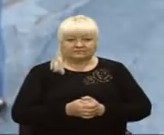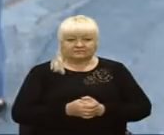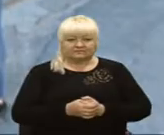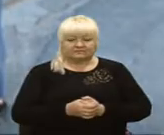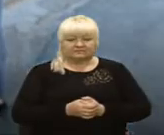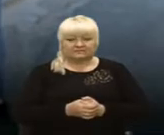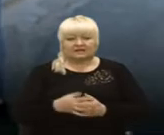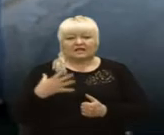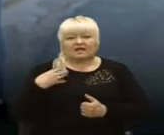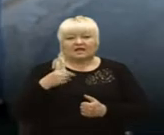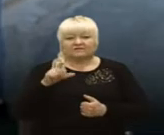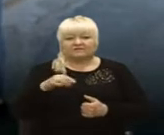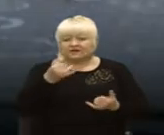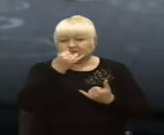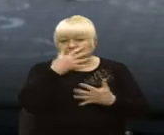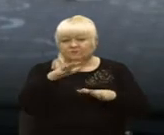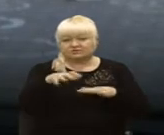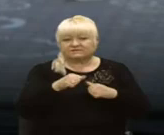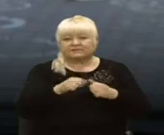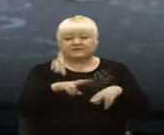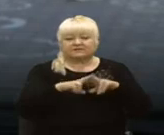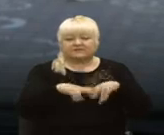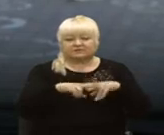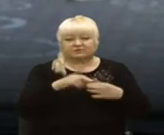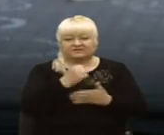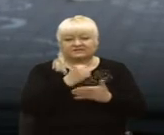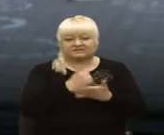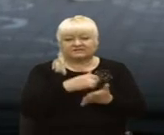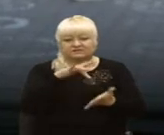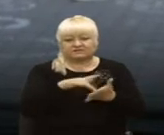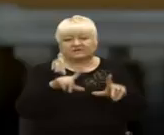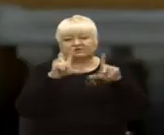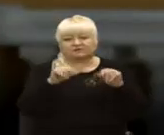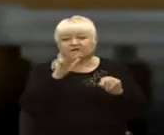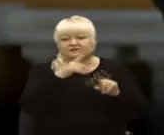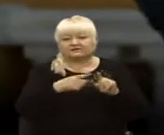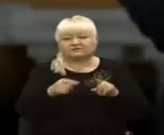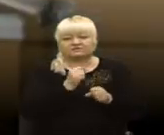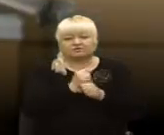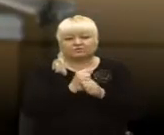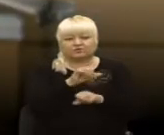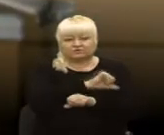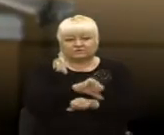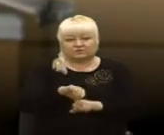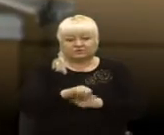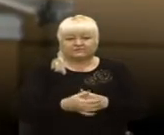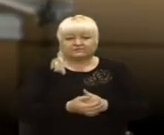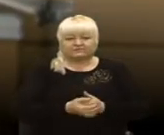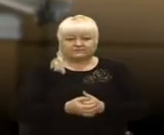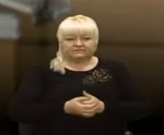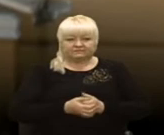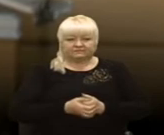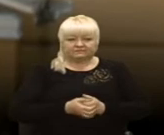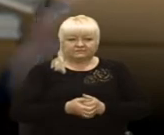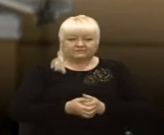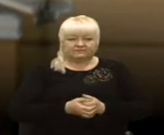Львів'яни не можуть забрати паспорти із візового центру і виїхати на сезонну роботу за кордон. Польща готова приймати,